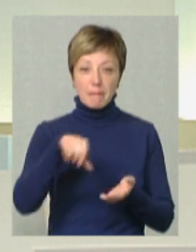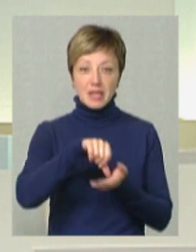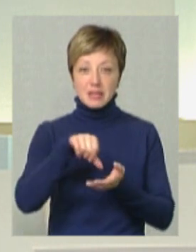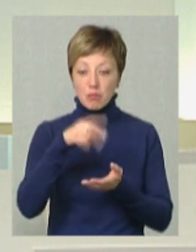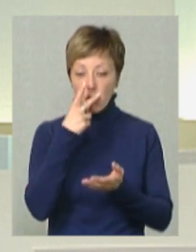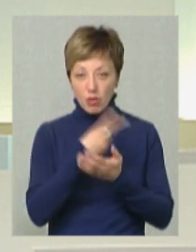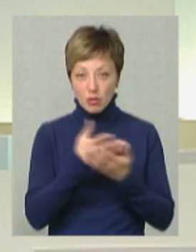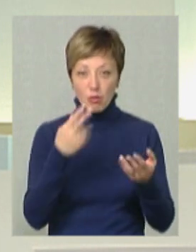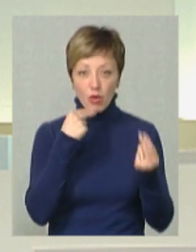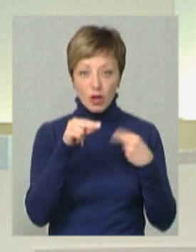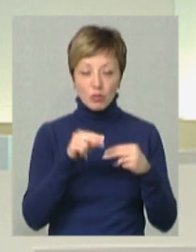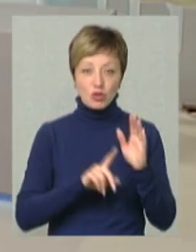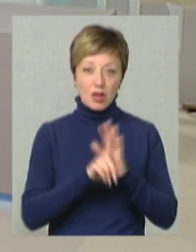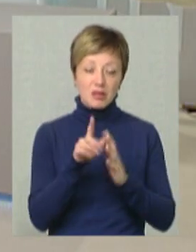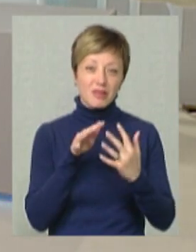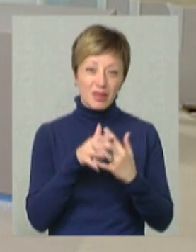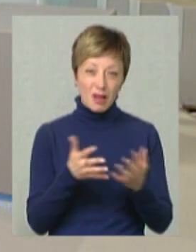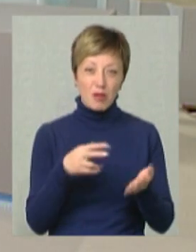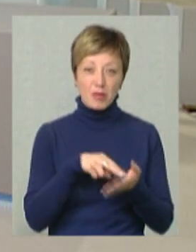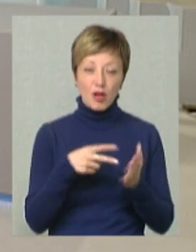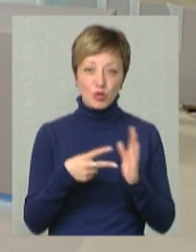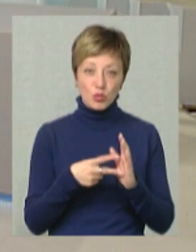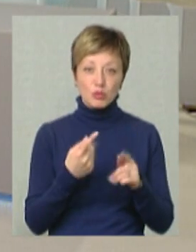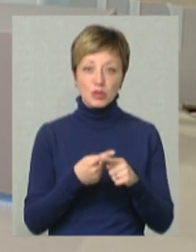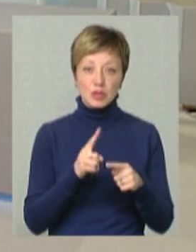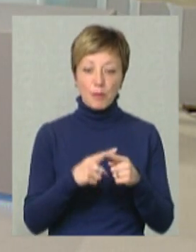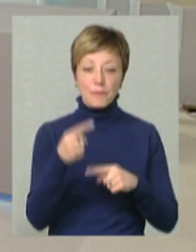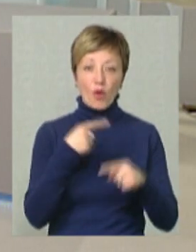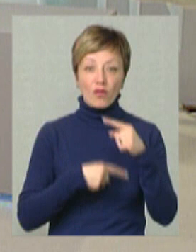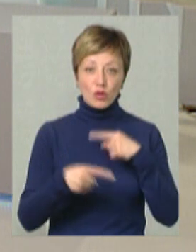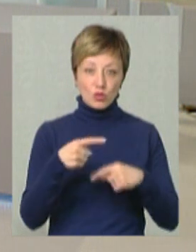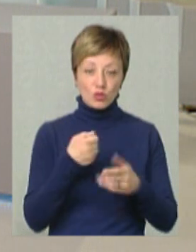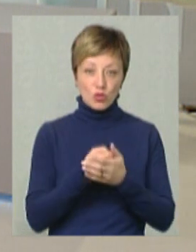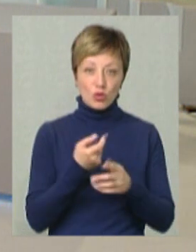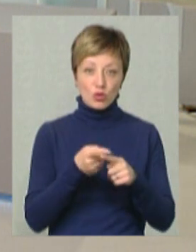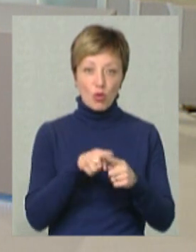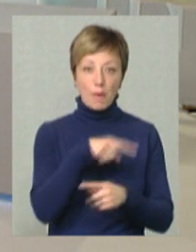поліпшення, почалася війна. І ми плануємо повернутися до